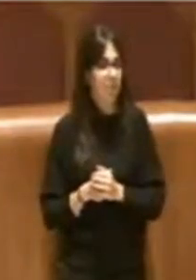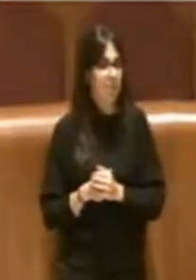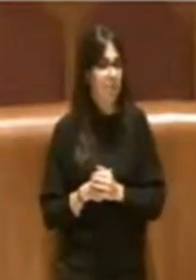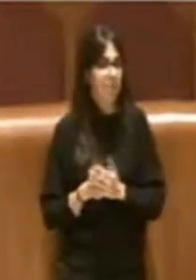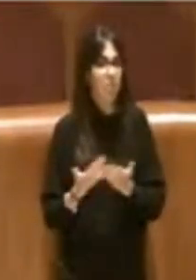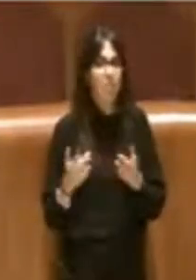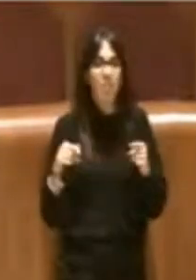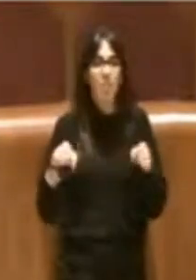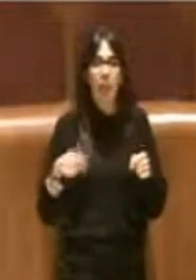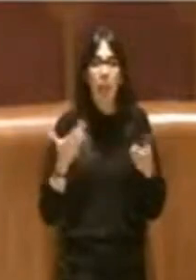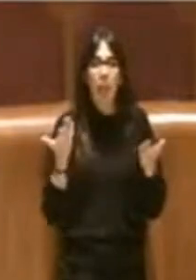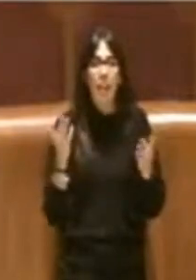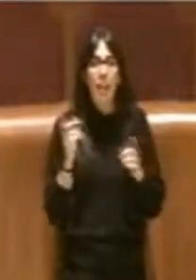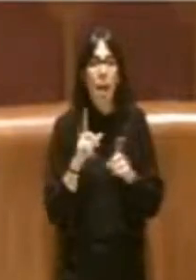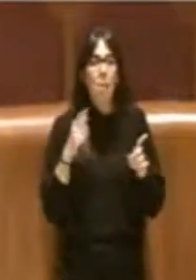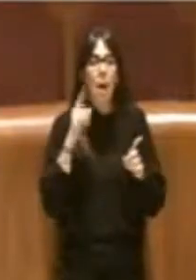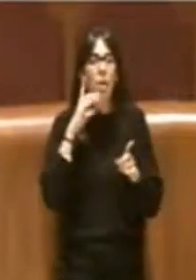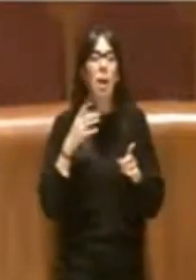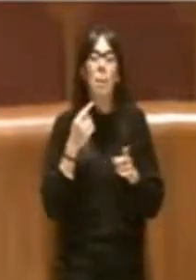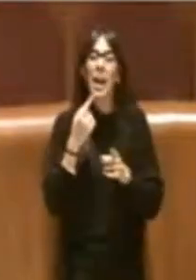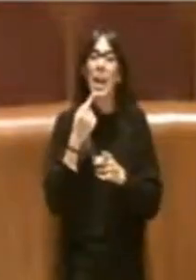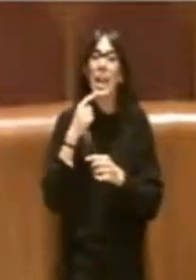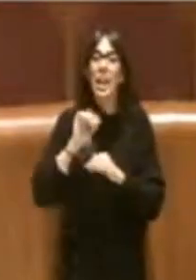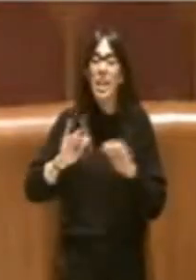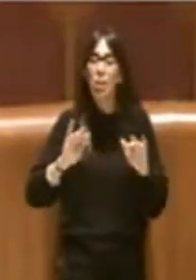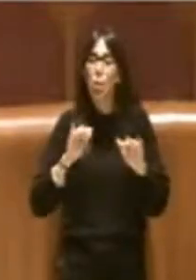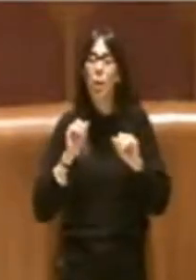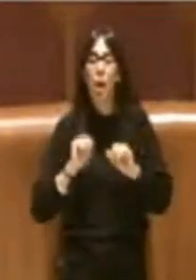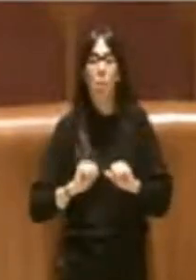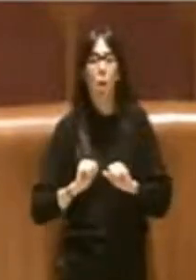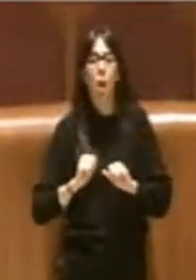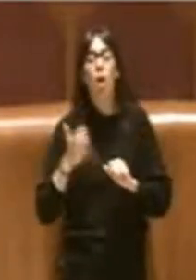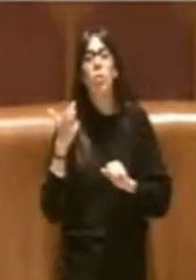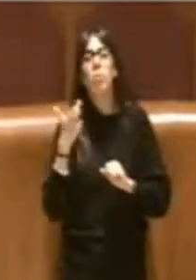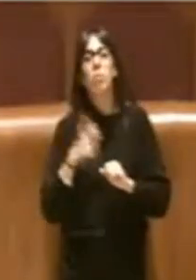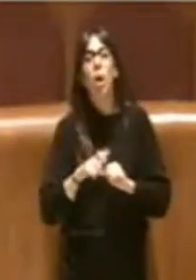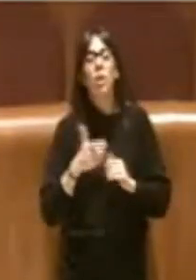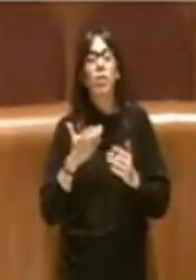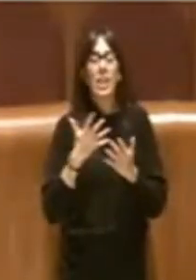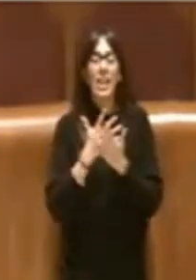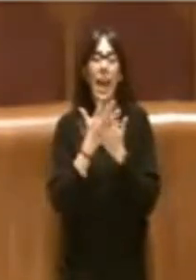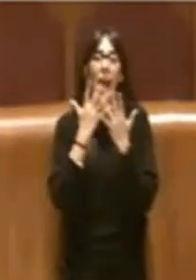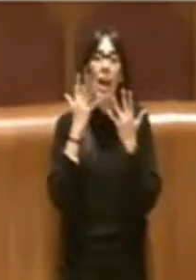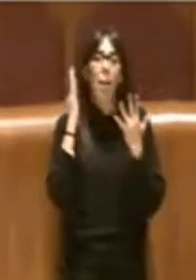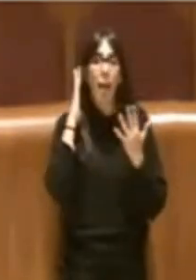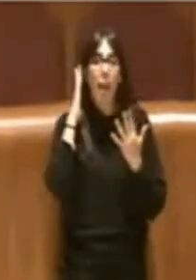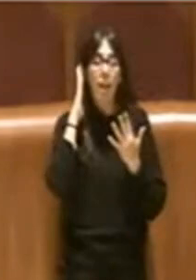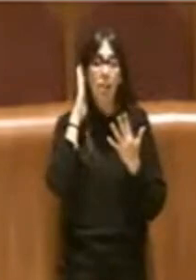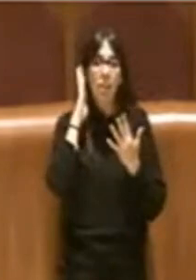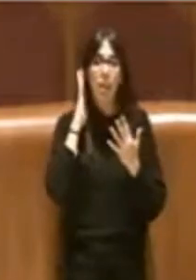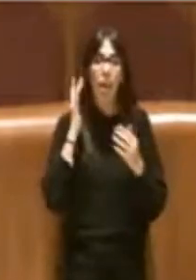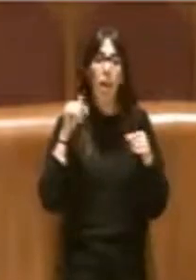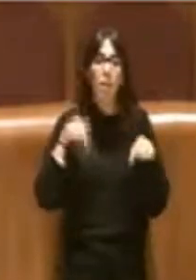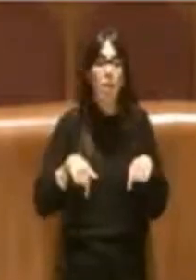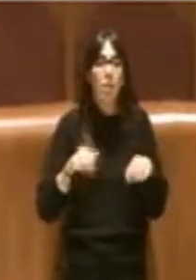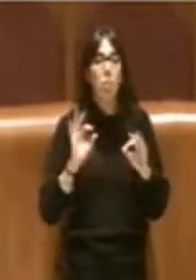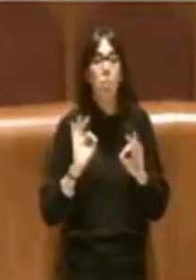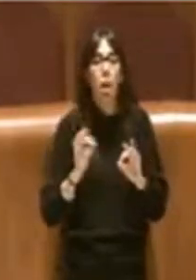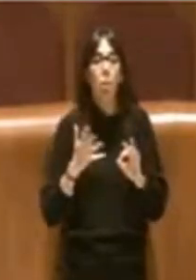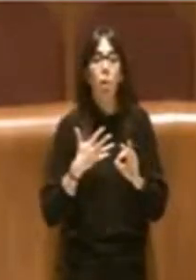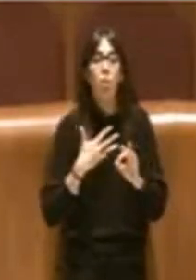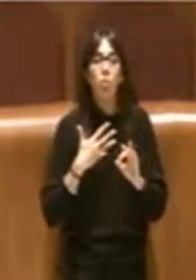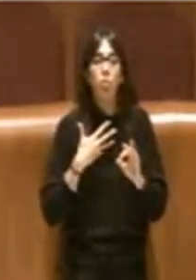nemmeno chi escludere da questa vicenda perché ovviamente qui siamo di fronte